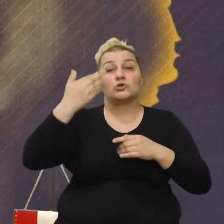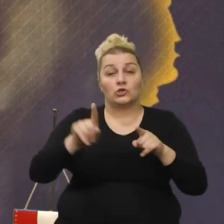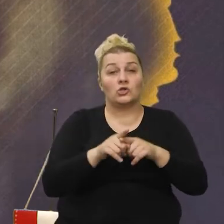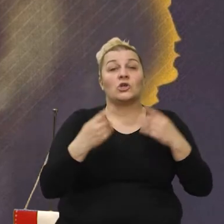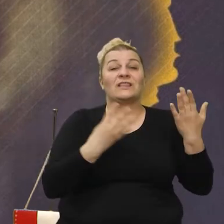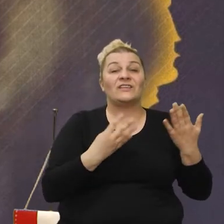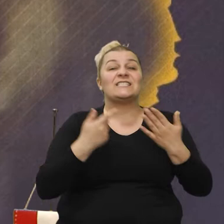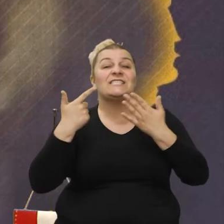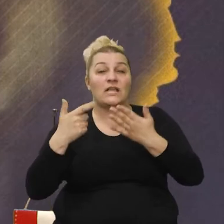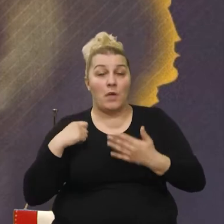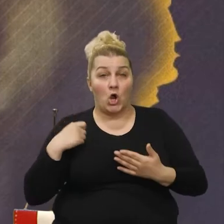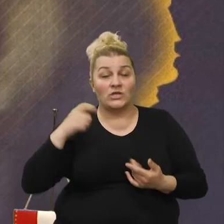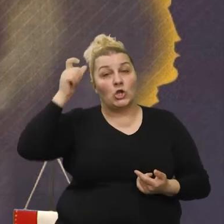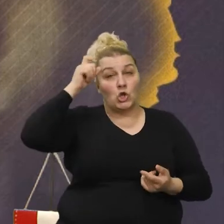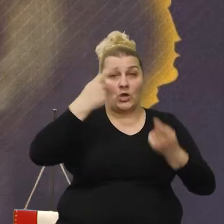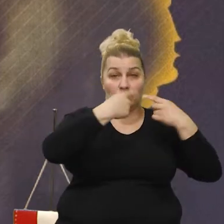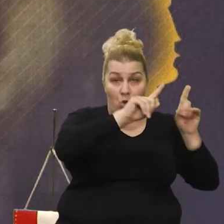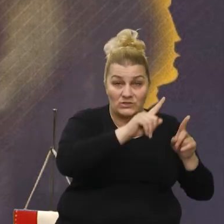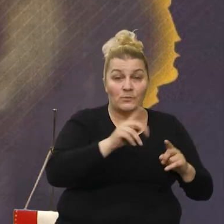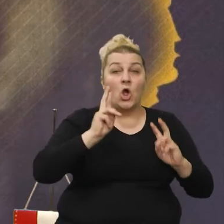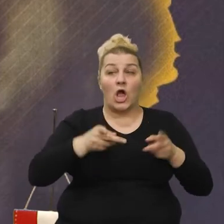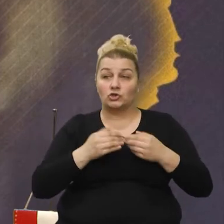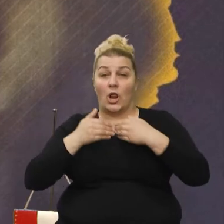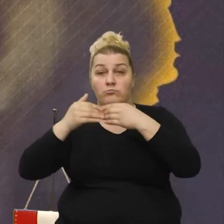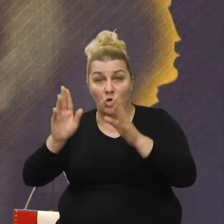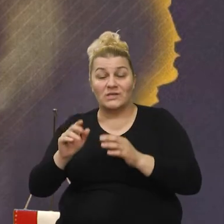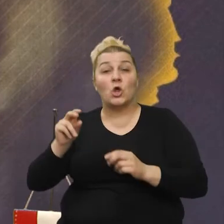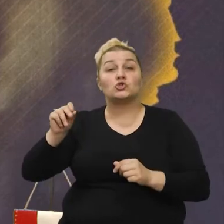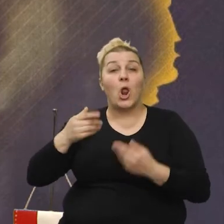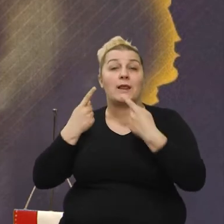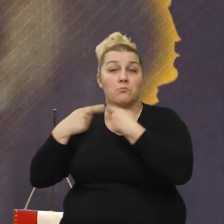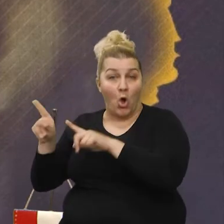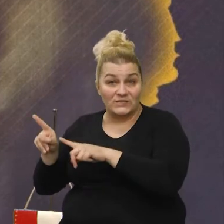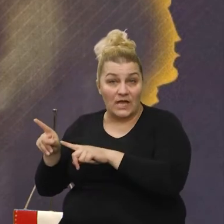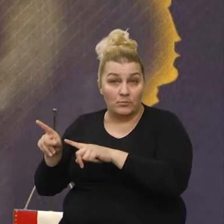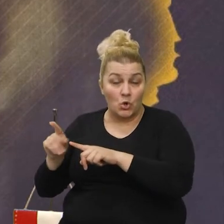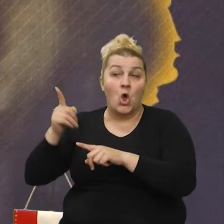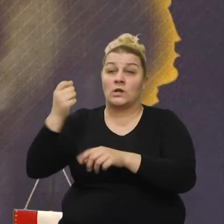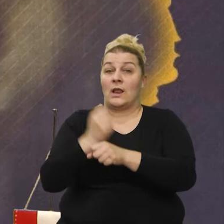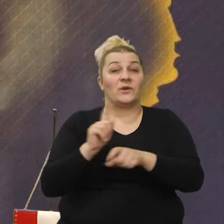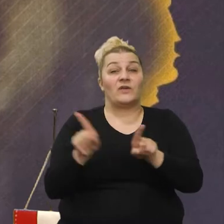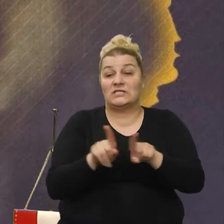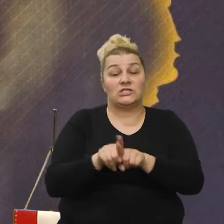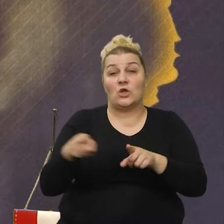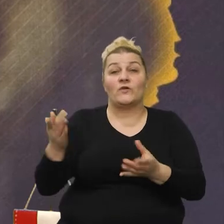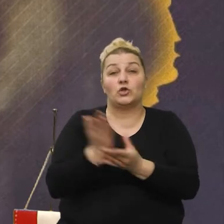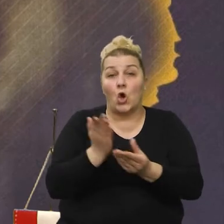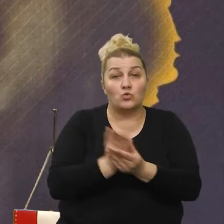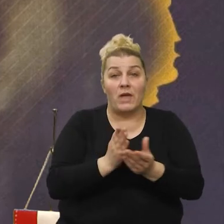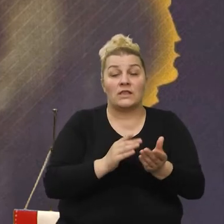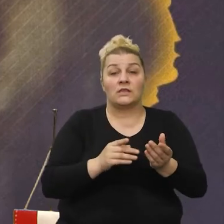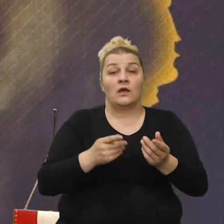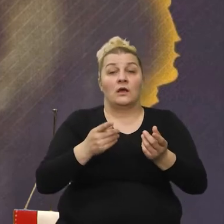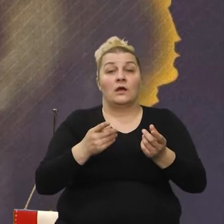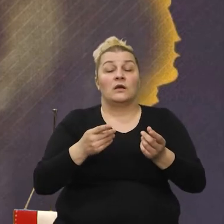godine odvojio se Trogir, Kaštela i Solin. I oni su svoje udruge organizirali na istom principu, istim dokumentima, statutom,